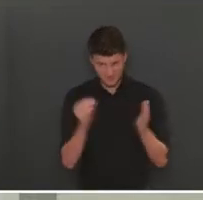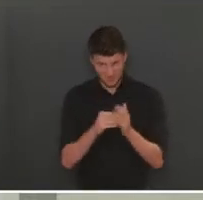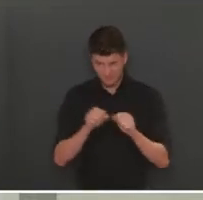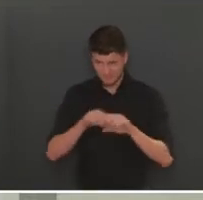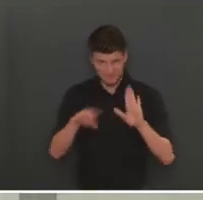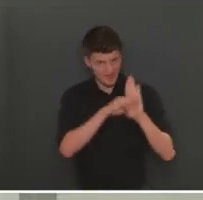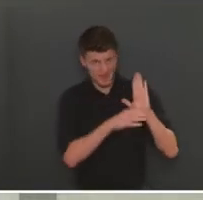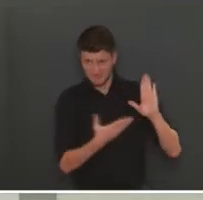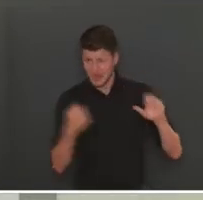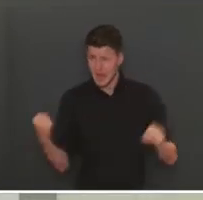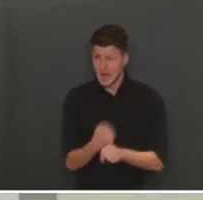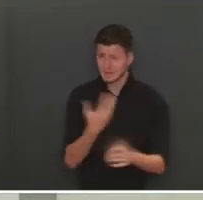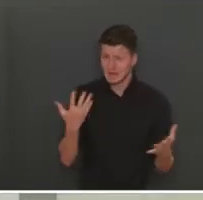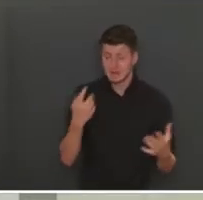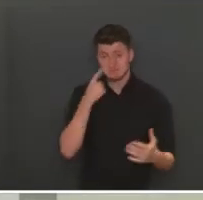Nous avons besoin d'un vaccin.